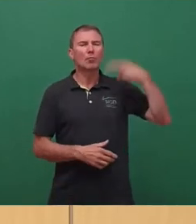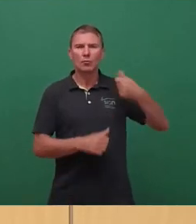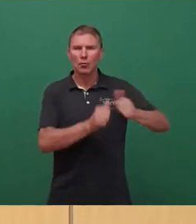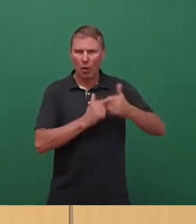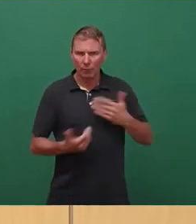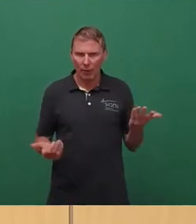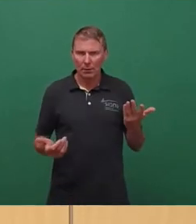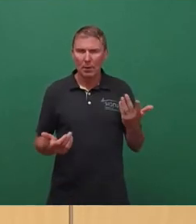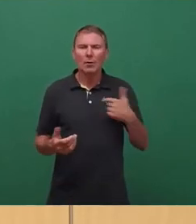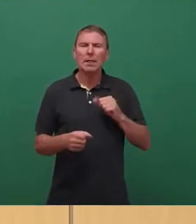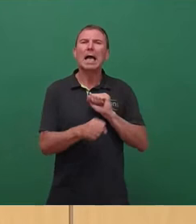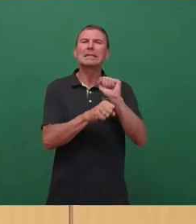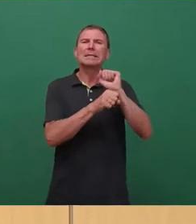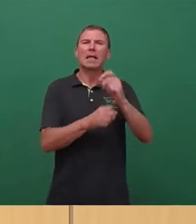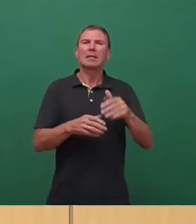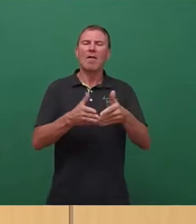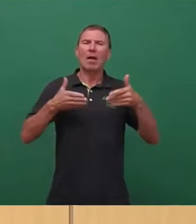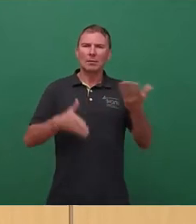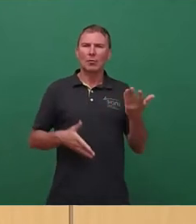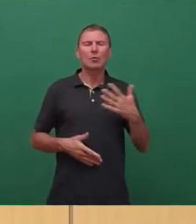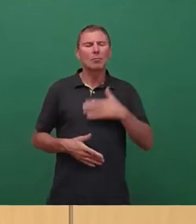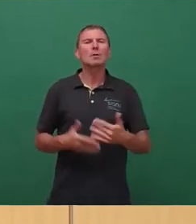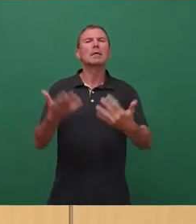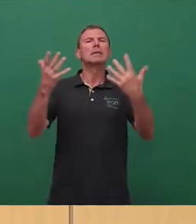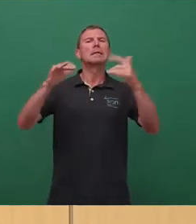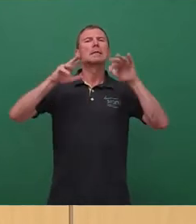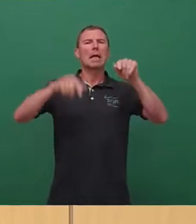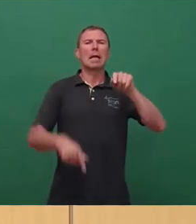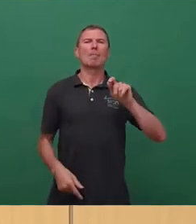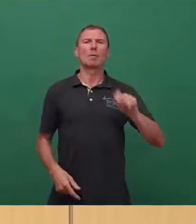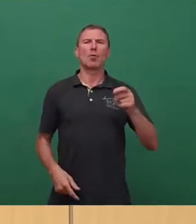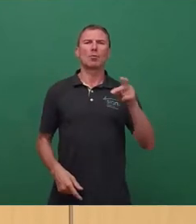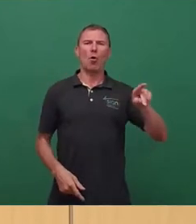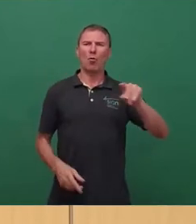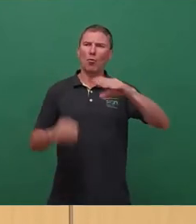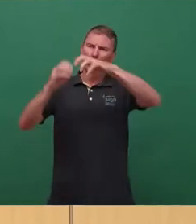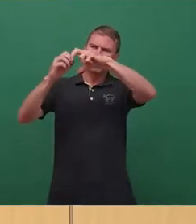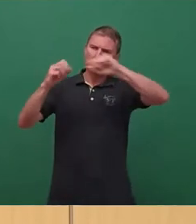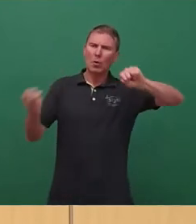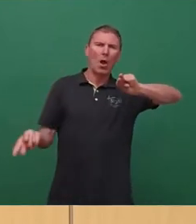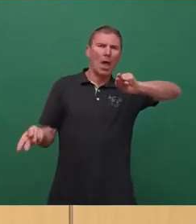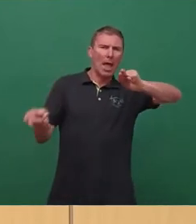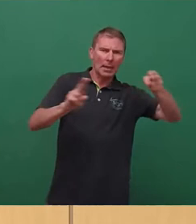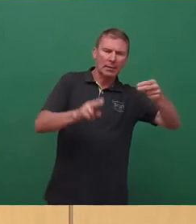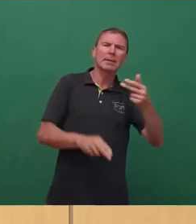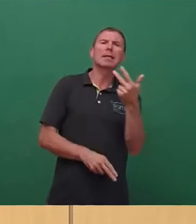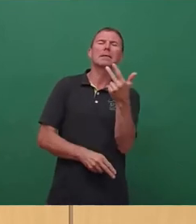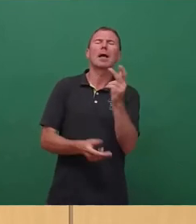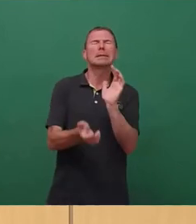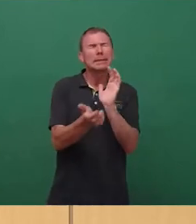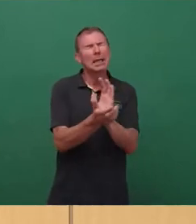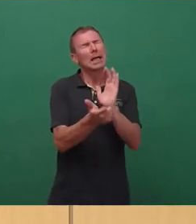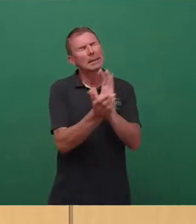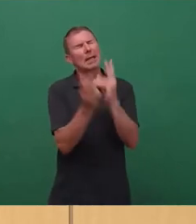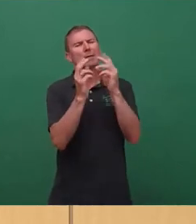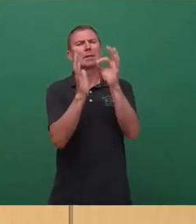Dissidenten-Fraktion möchte gerne 10 Millionen Euro davon umwidmen in drei sehr, sehr wichtige Sachen.